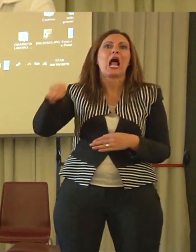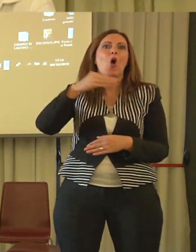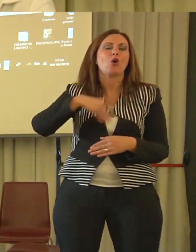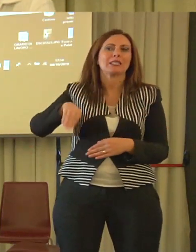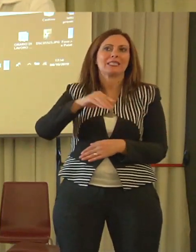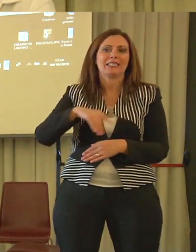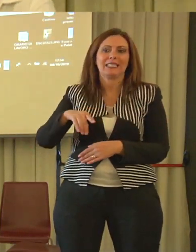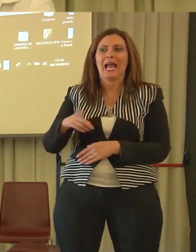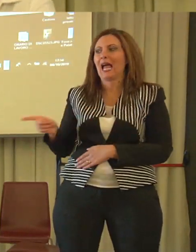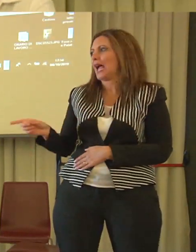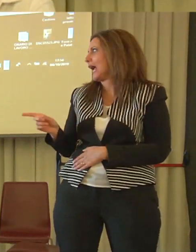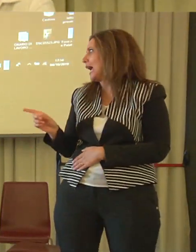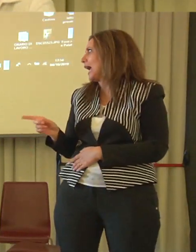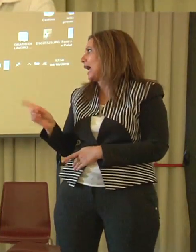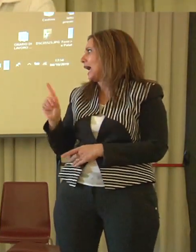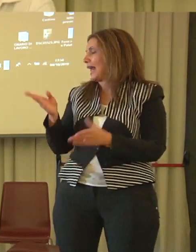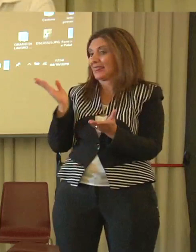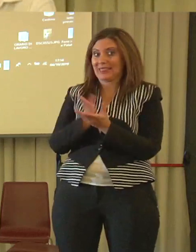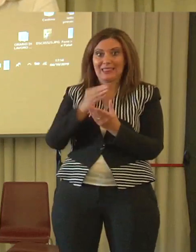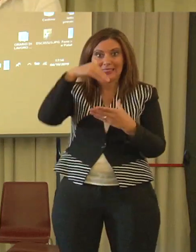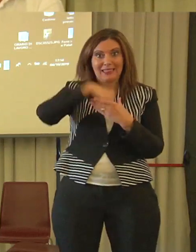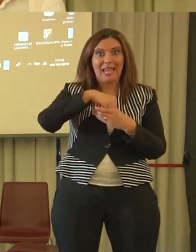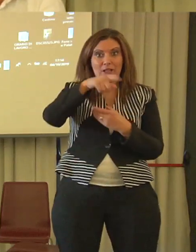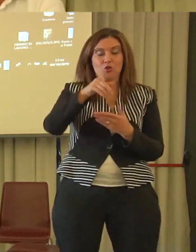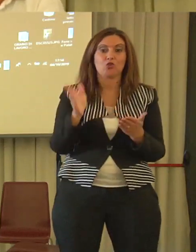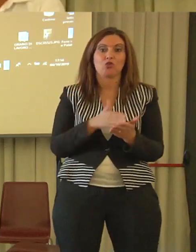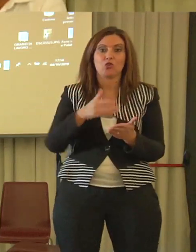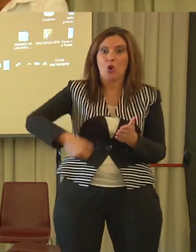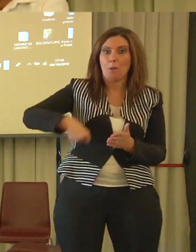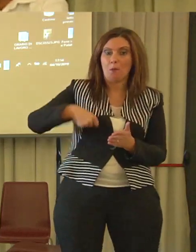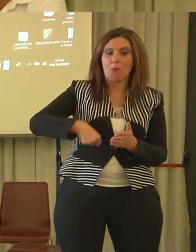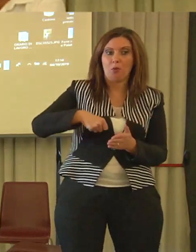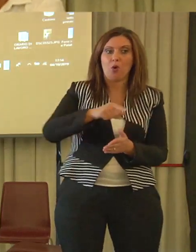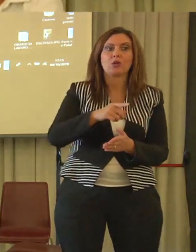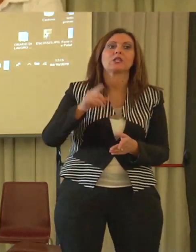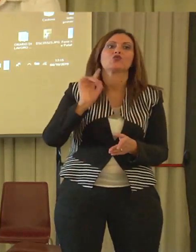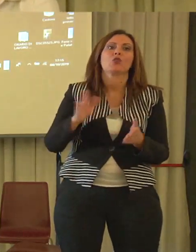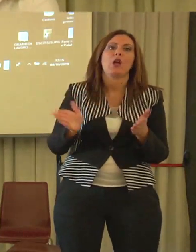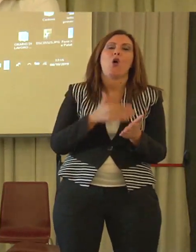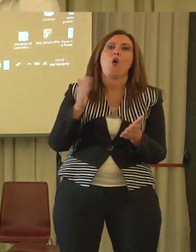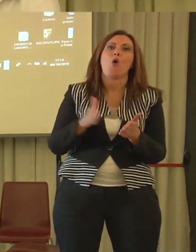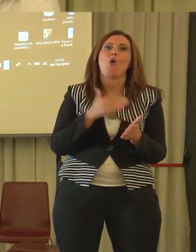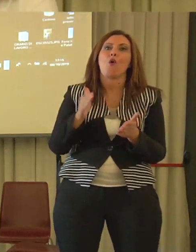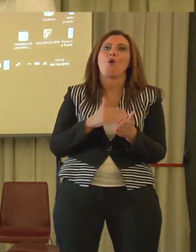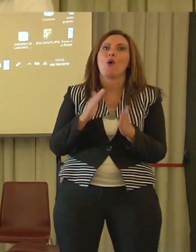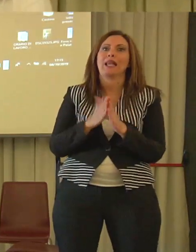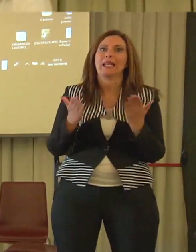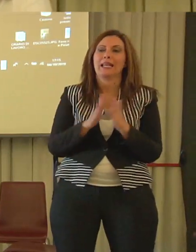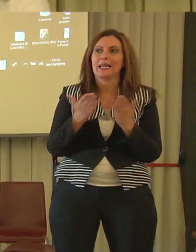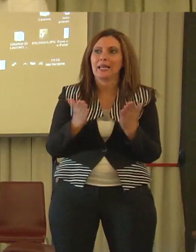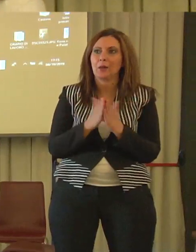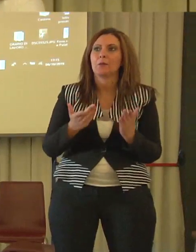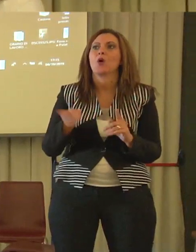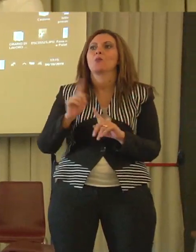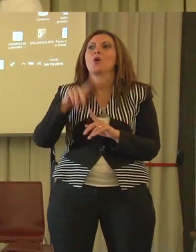shopper trovate questo volume che sta andando alla grande, l'abbiamo presentato in tanti modi al Sonale del Libro di Torino, abbiamo fatto un reading proprio